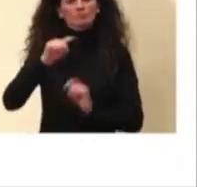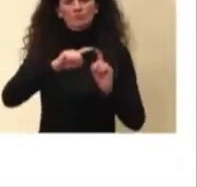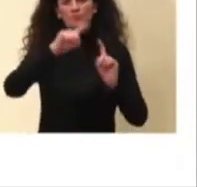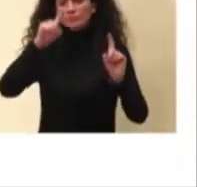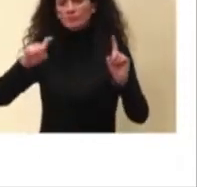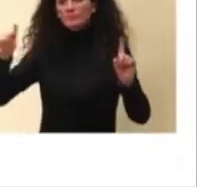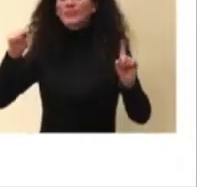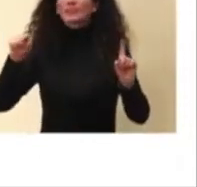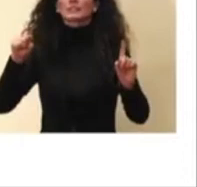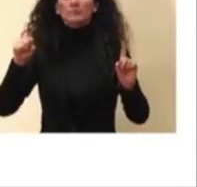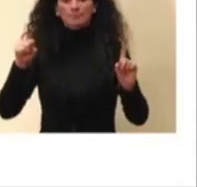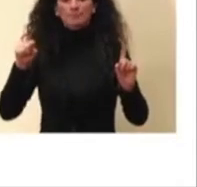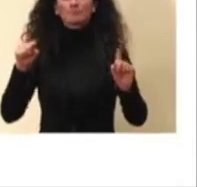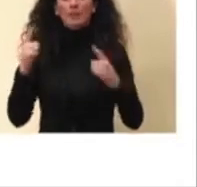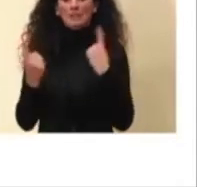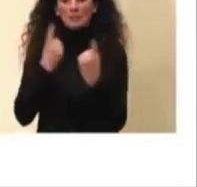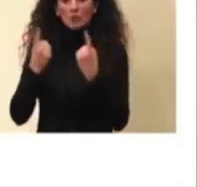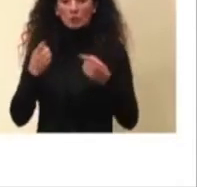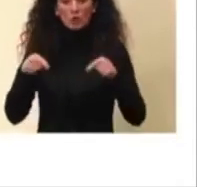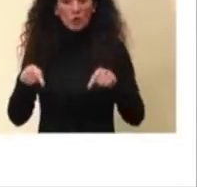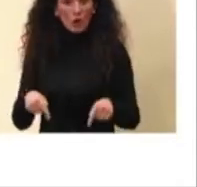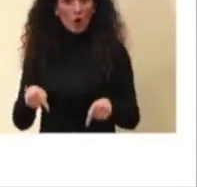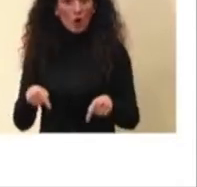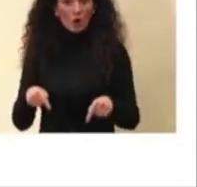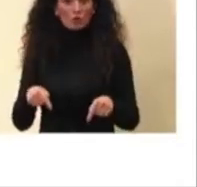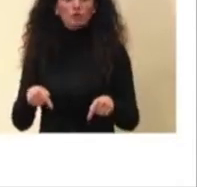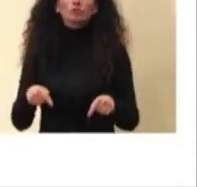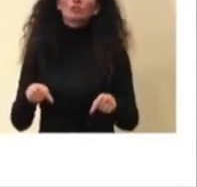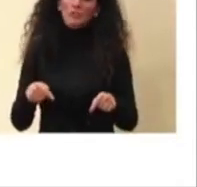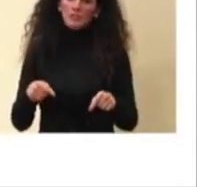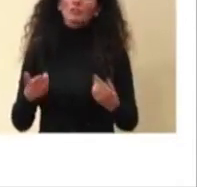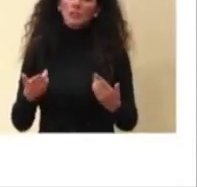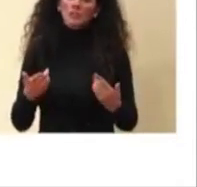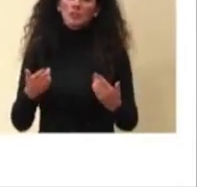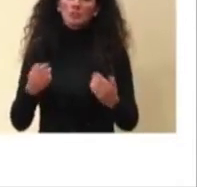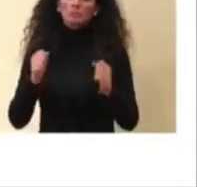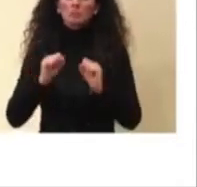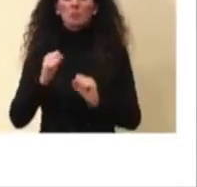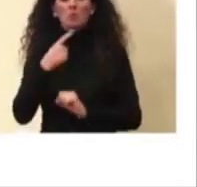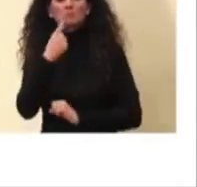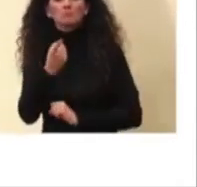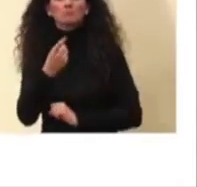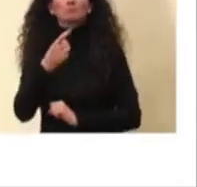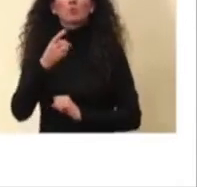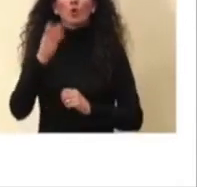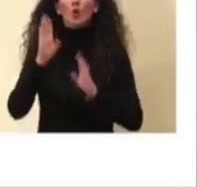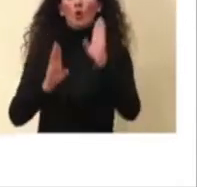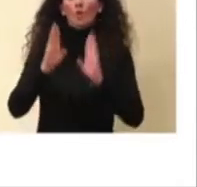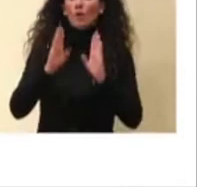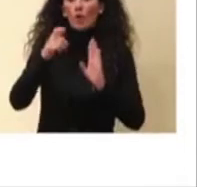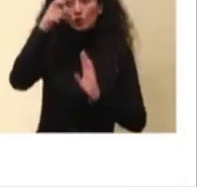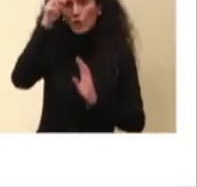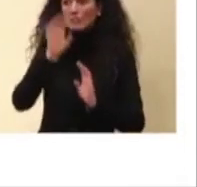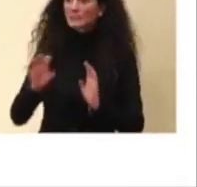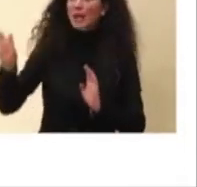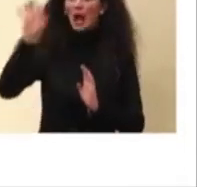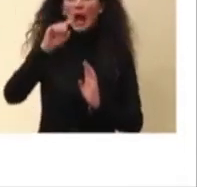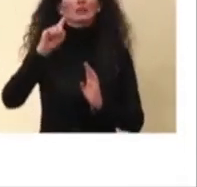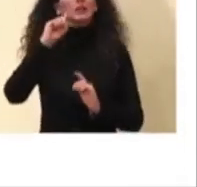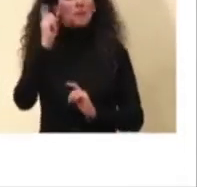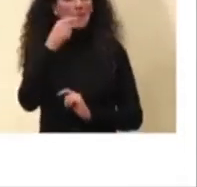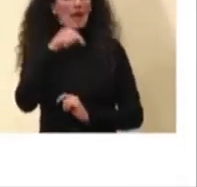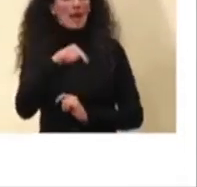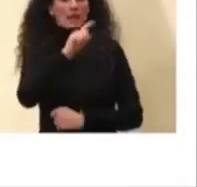momento in una posizione abbastanza favorevole rispetto all'incidenza di altri paesi. Detto questo